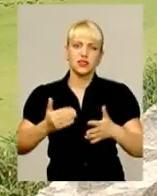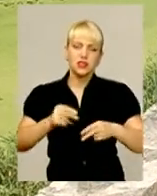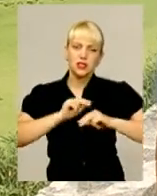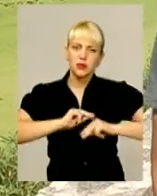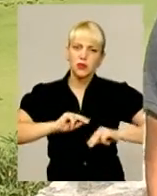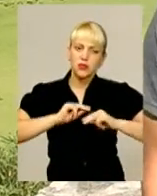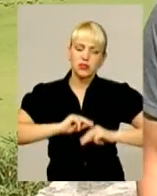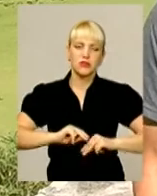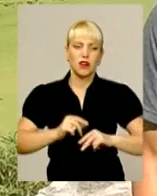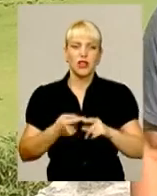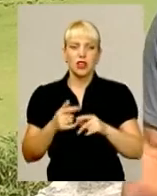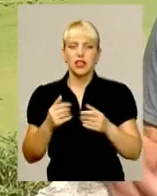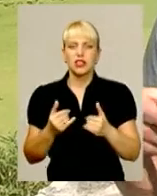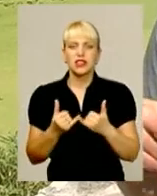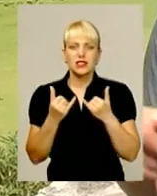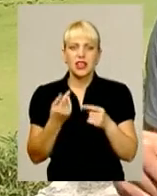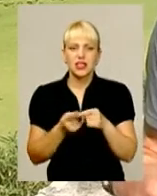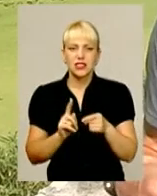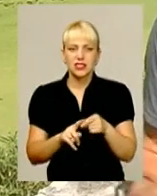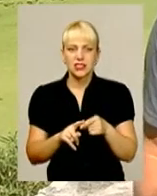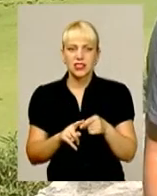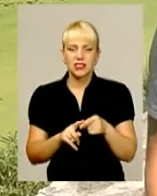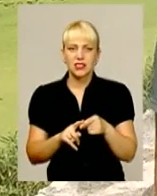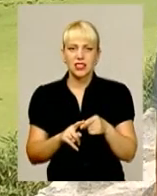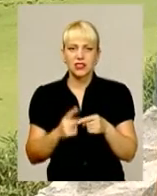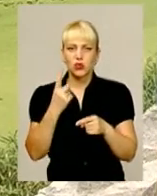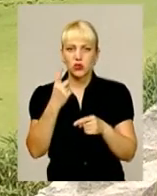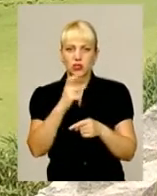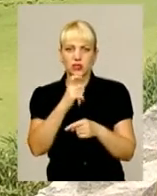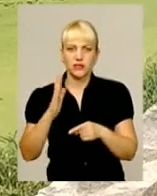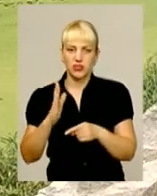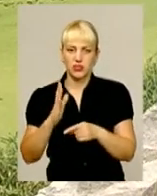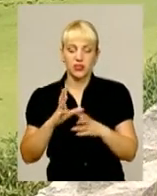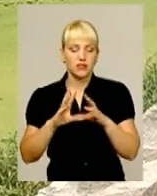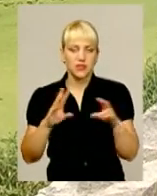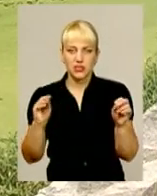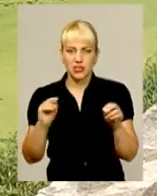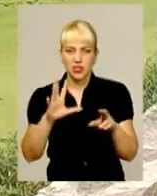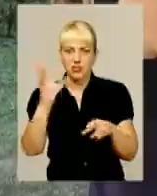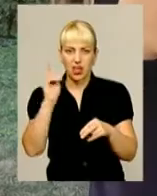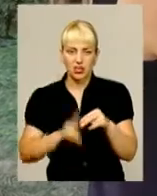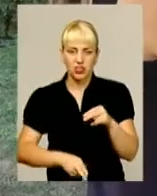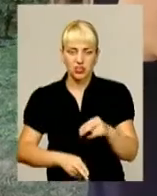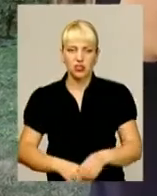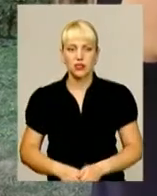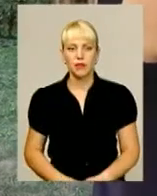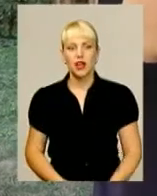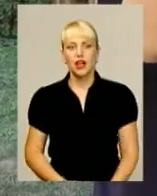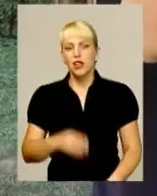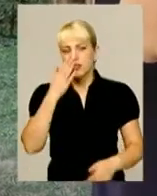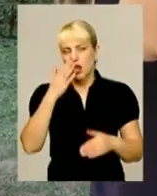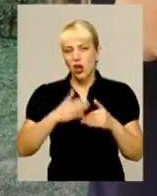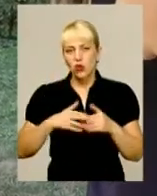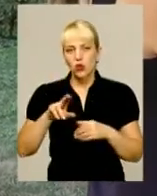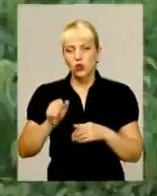перелопатив ради просто цієї гонки, ради цієї миті. І все, все закінчилось. За крок до п'єдесталу